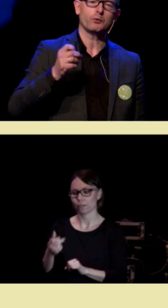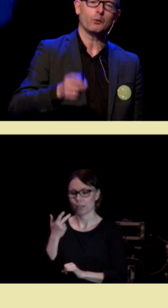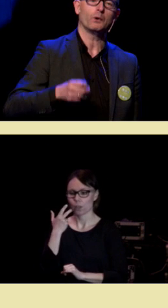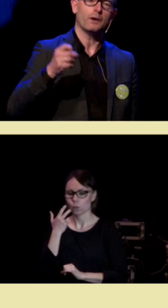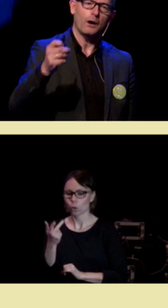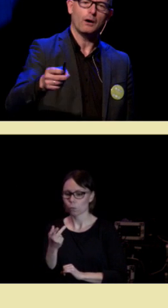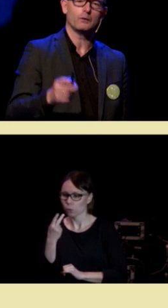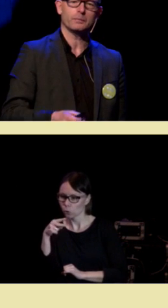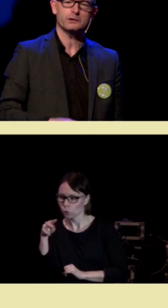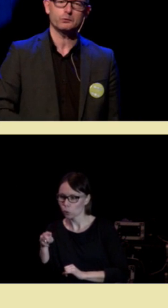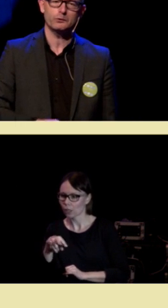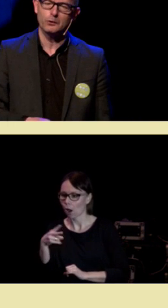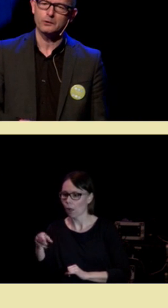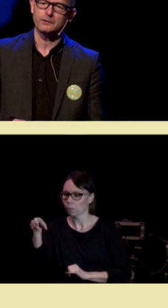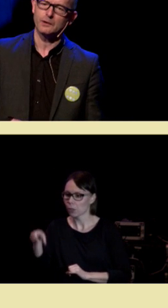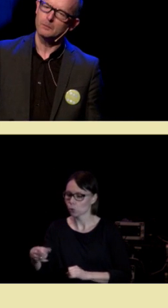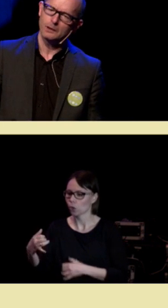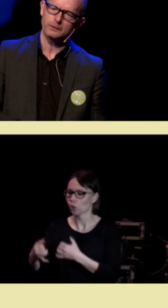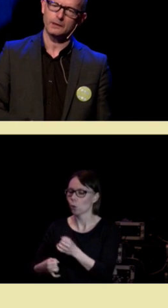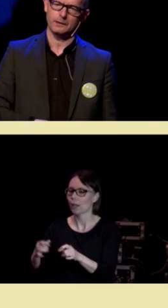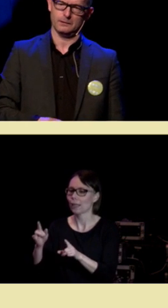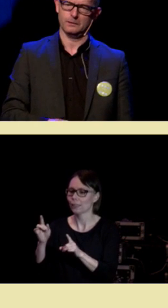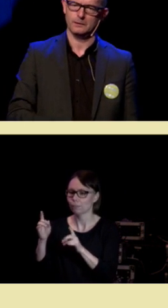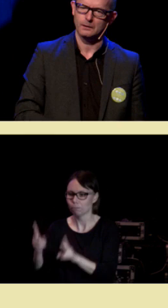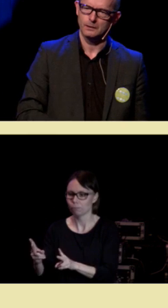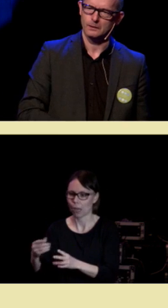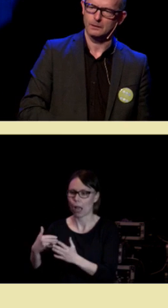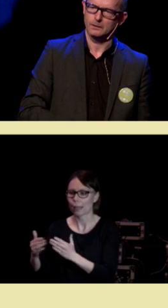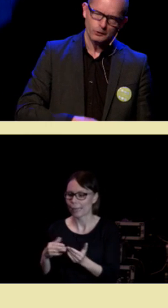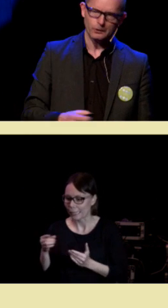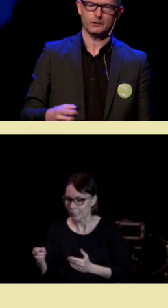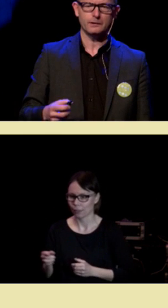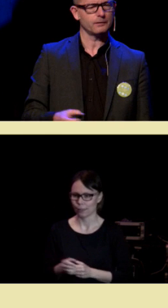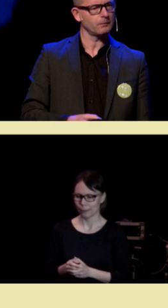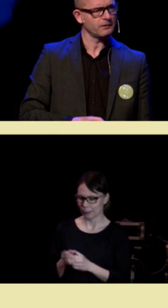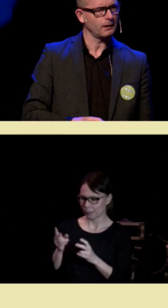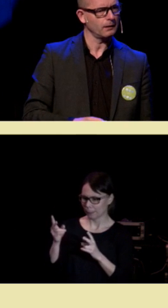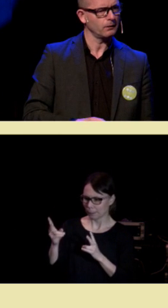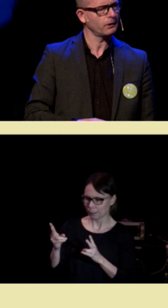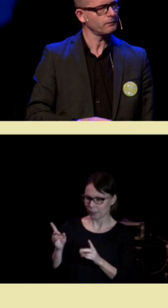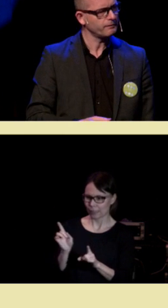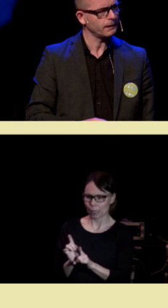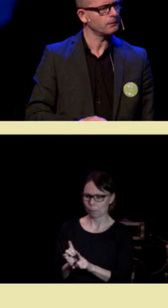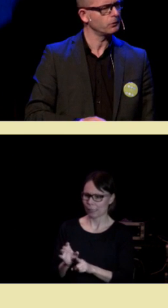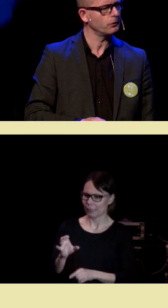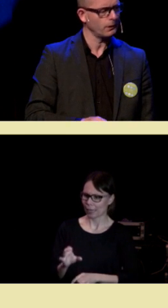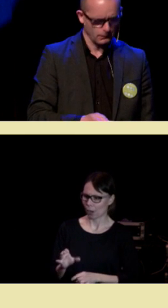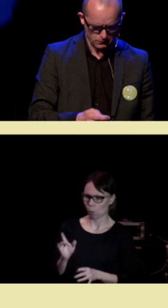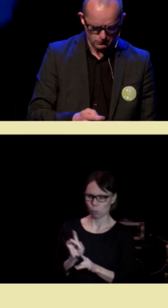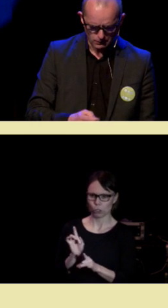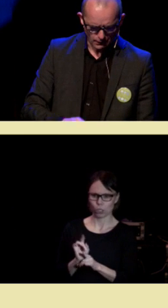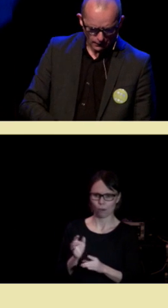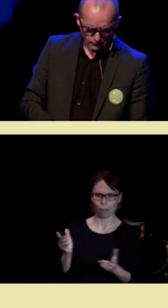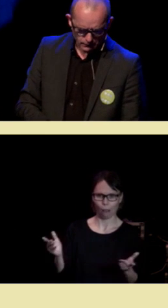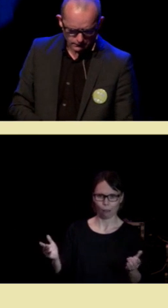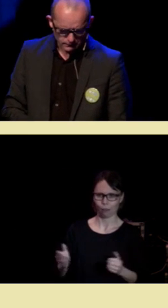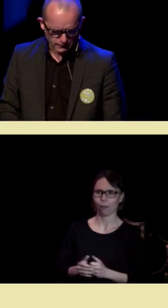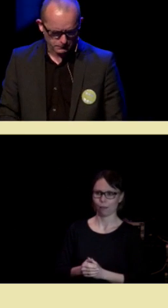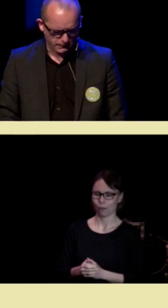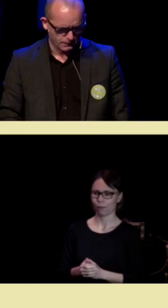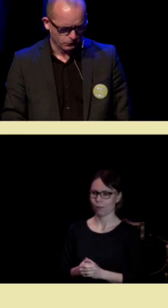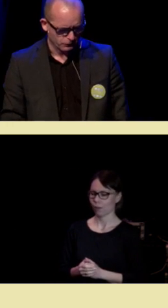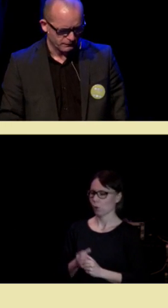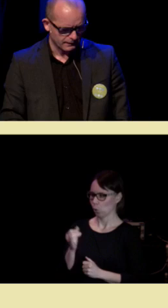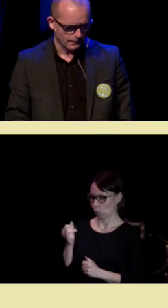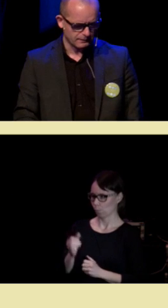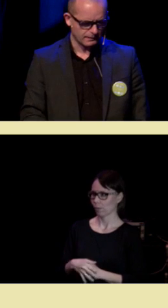man så en annen person gjøre den samme handlingen. Nøyaktig de samme cellene. Og hva i all verden betyr det? Jo, vi kan se